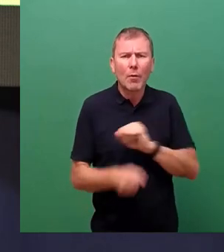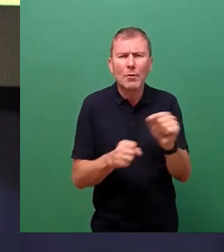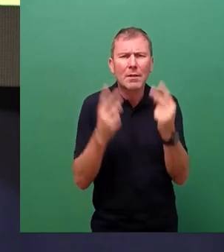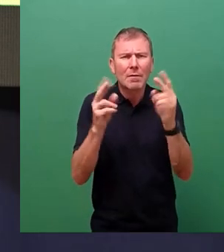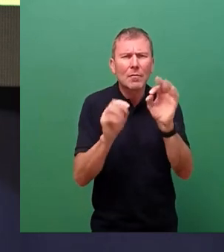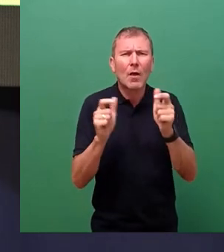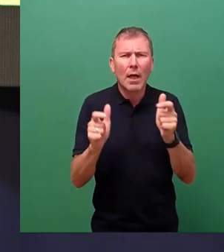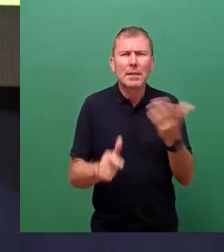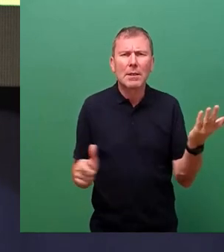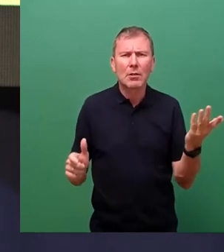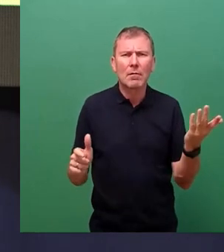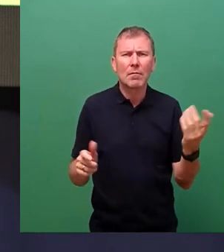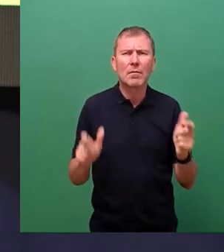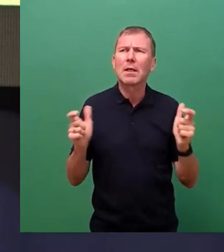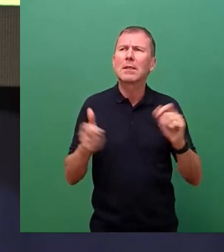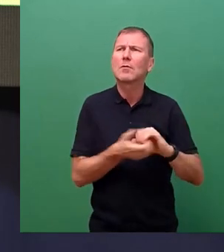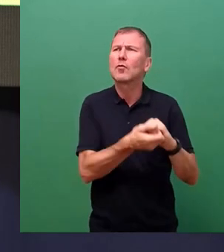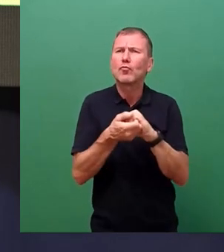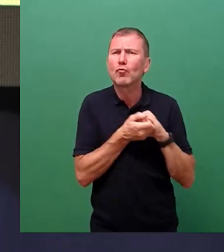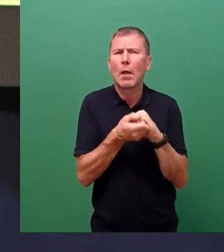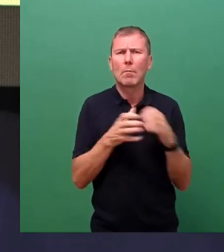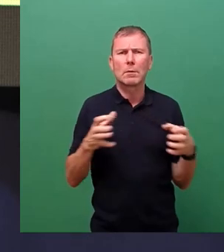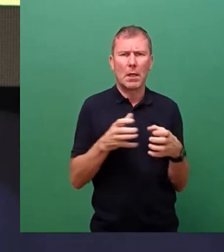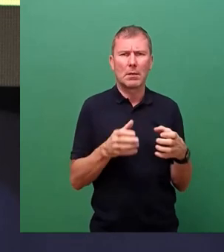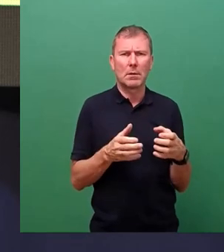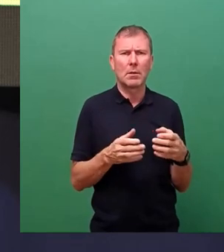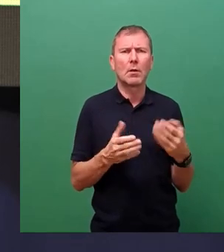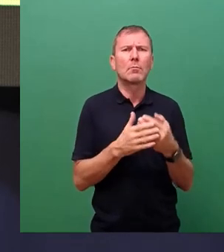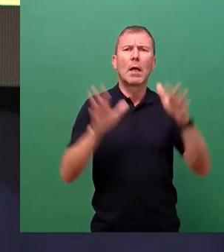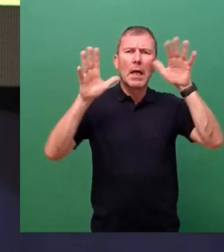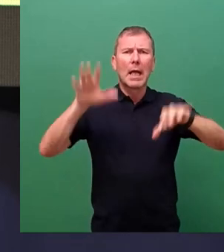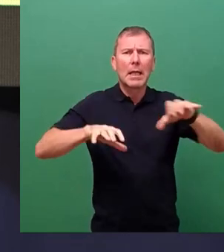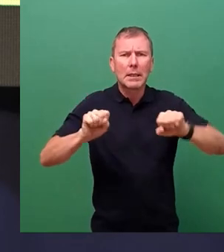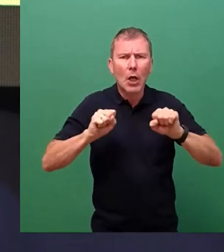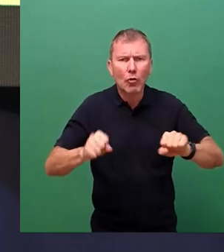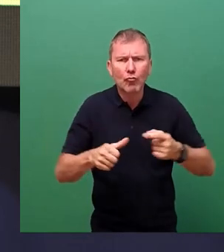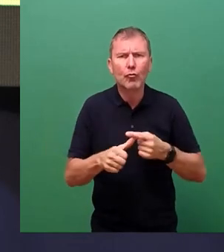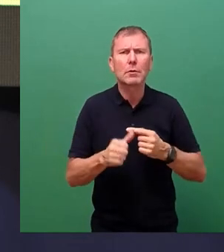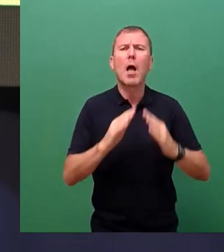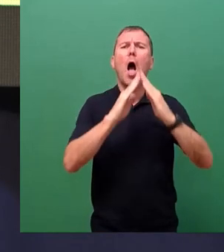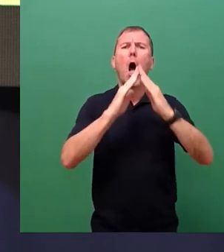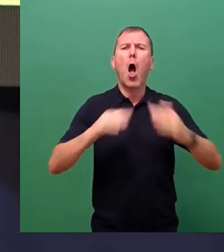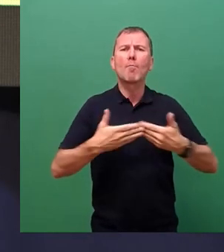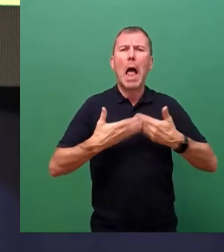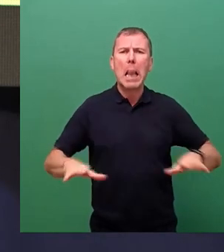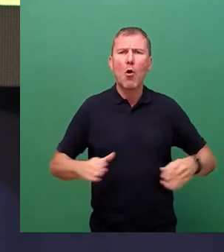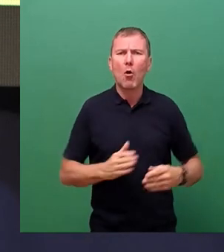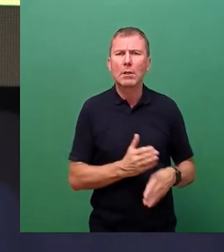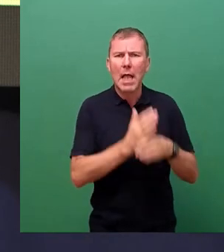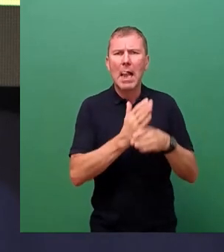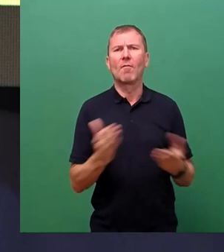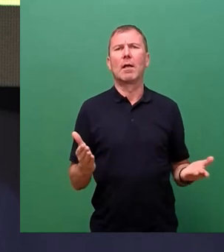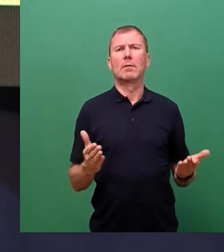den sozialen Zusammenhalt, wie zum Beispiel der Tierschutz, die Obdachlosenhilfe oder auch das